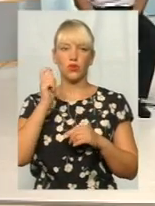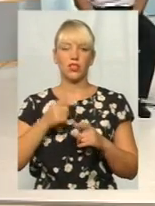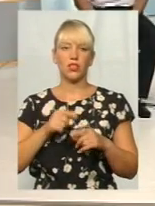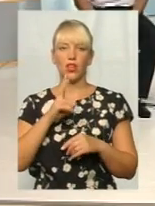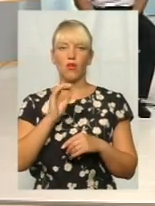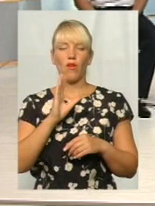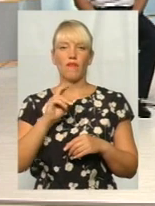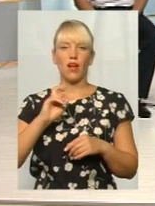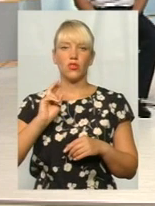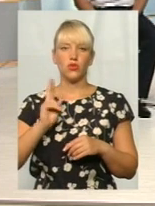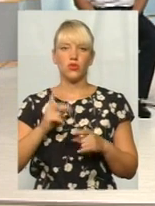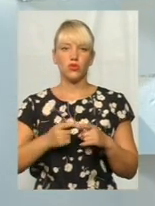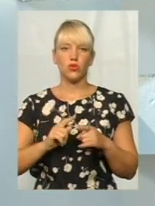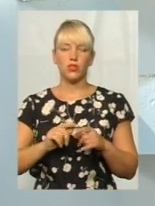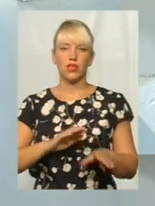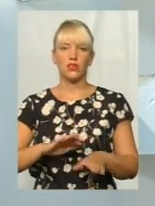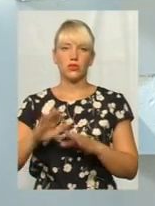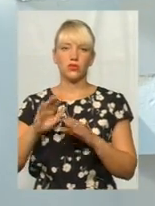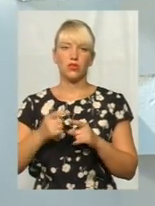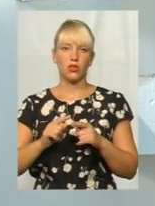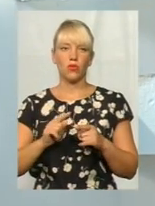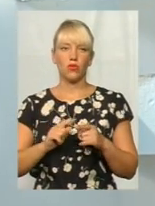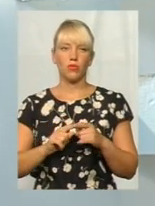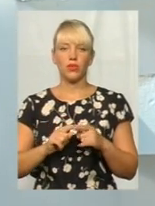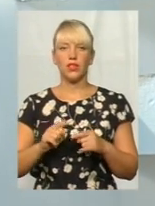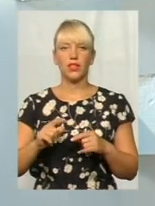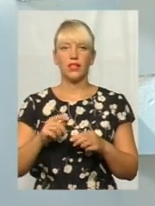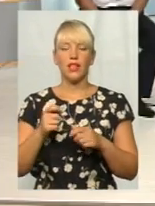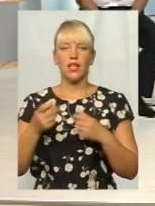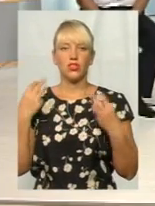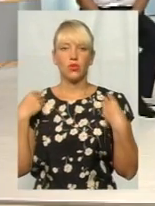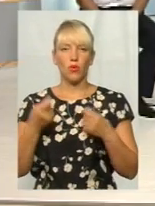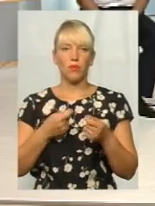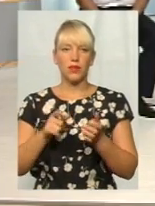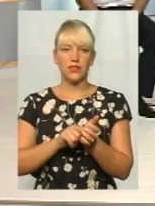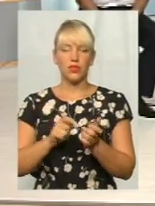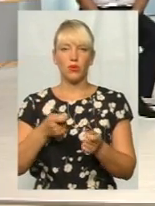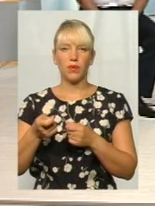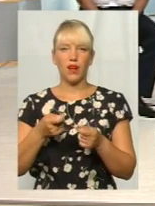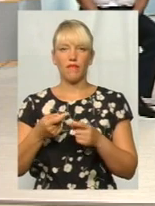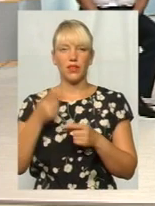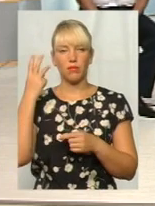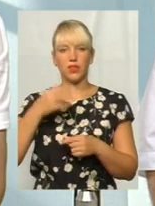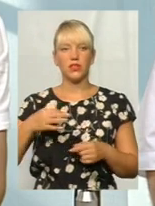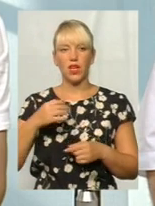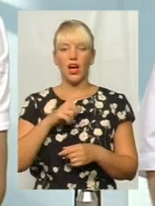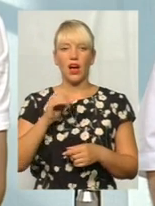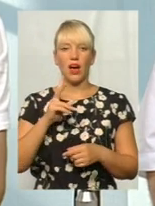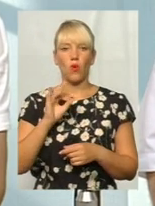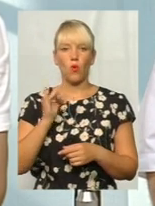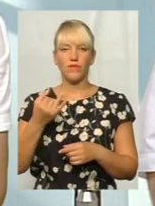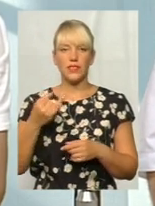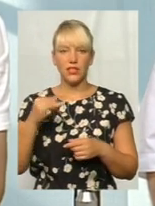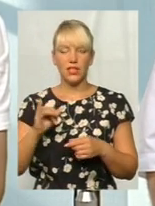Ковальчук, заступник начальника Головного управління Пенсійного фонду України у Хмельницькій області та Геннадій Петрович Харковський, голова Федерації профспілок в